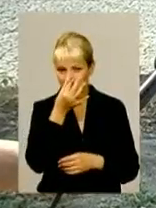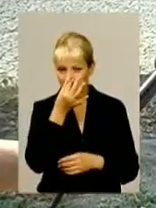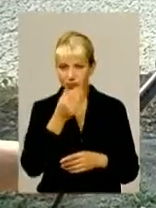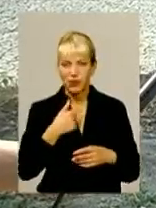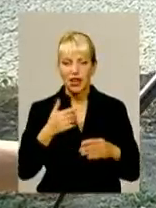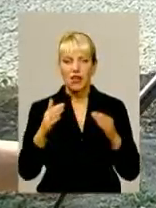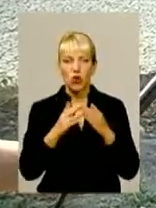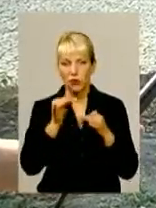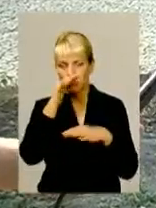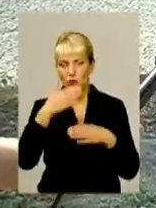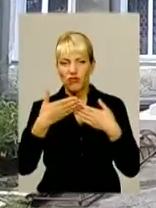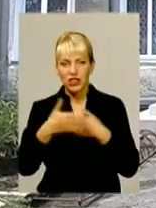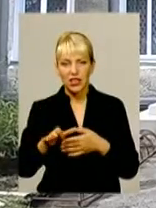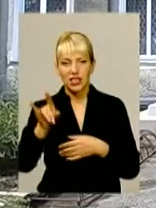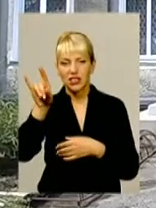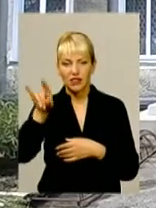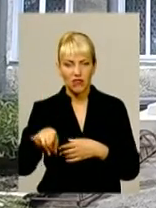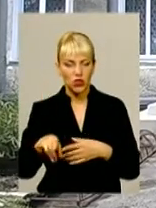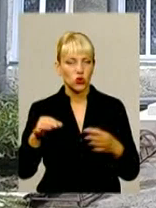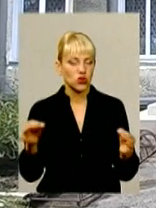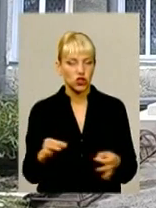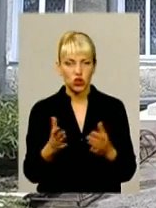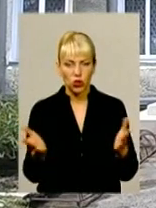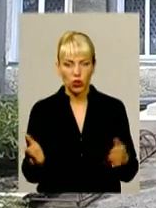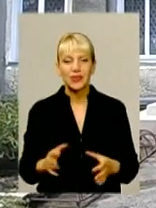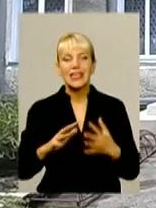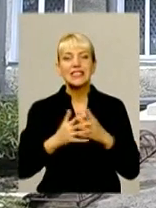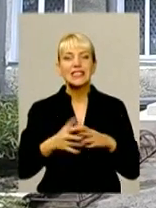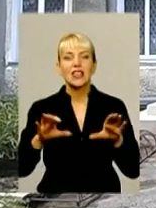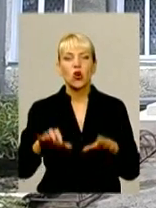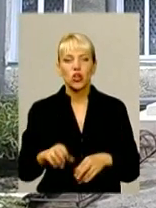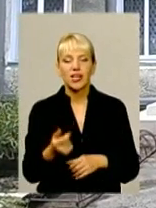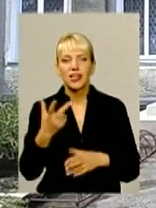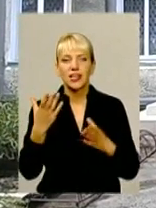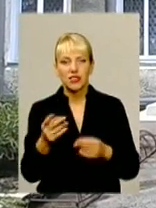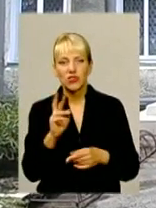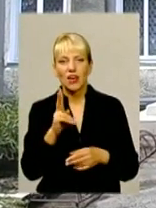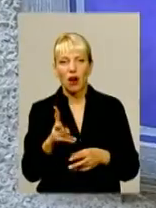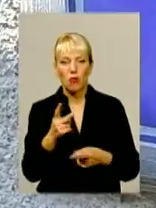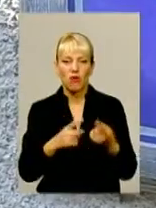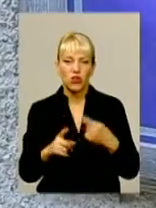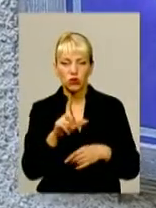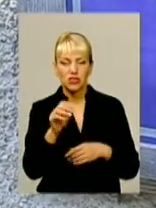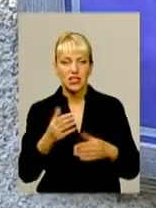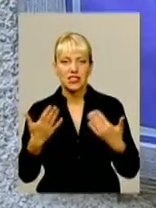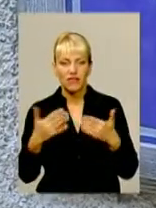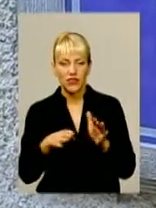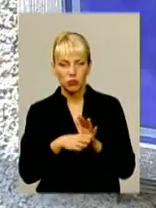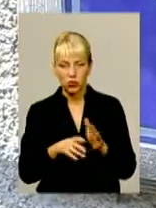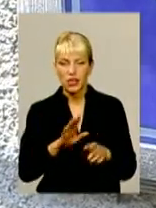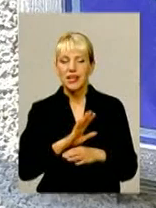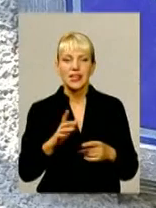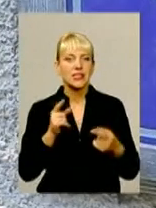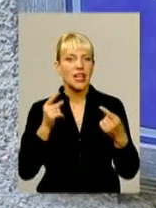Можна не відкрити ні вікна, нічого. Сільський голова, який тільки кілька днів, як повернувся з відпустки, не заперечує, що ставок доводилося